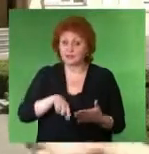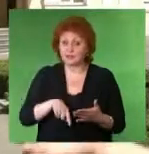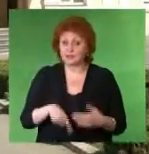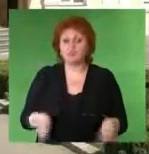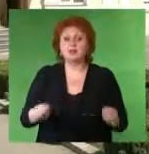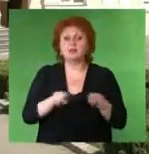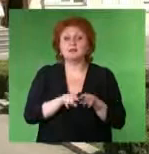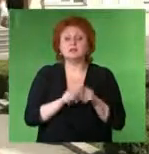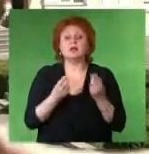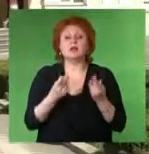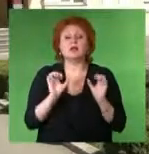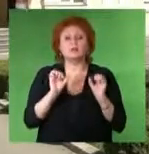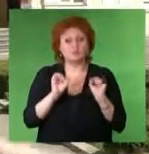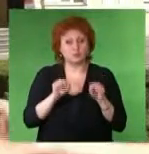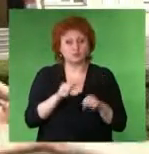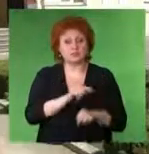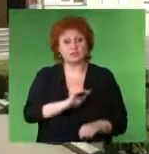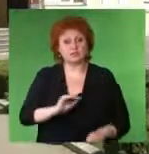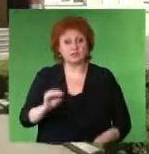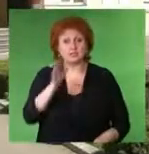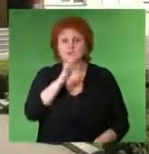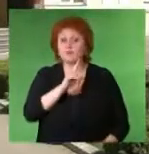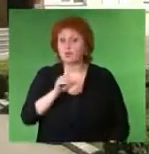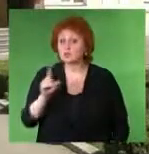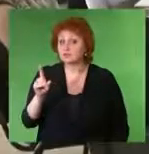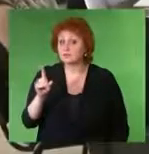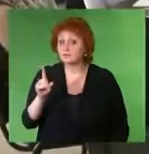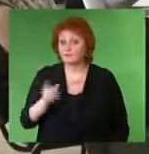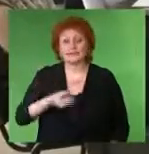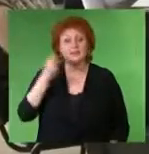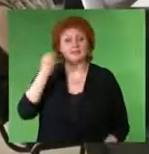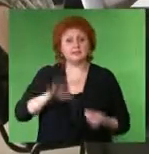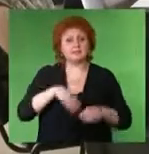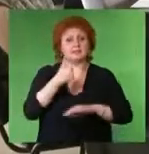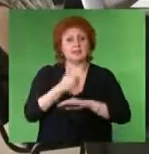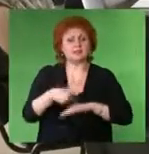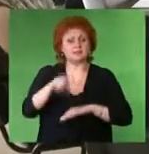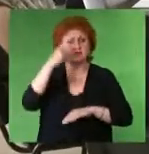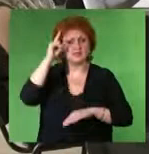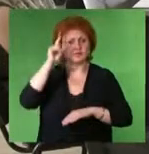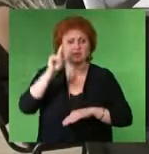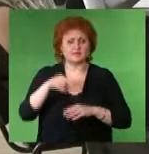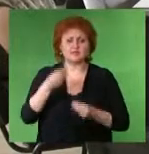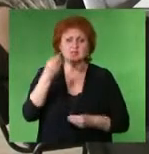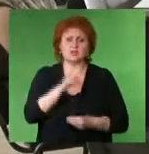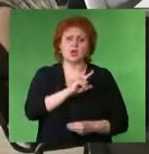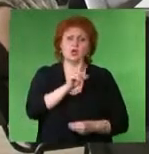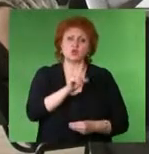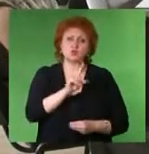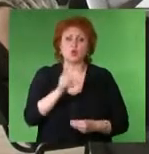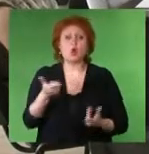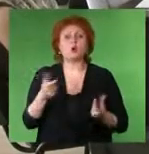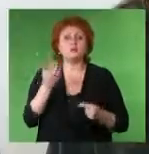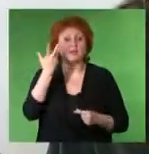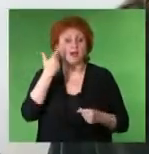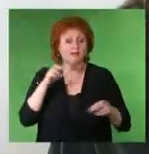Насколько позволяет им их детский и школьный возраст Принцип игры основан на всем известной интеллектуальной игре